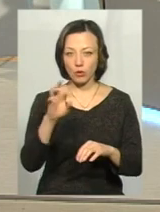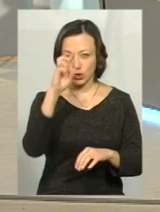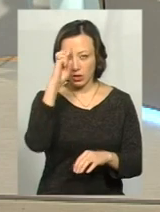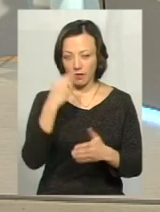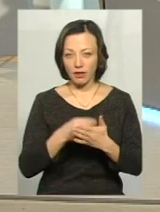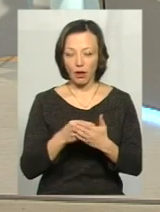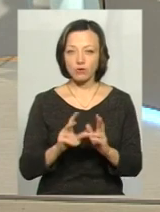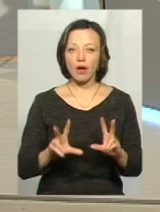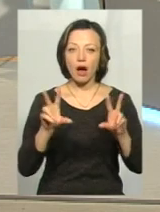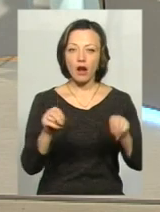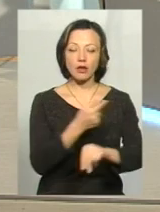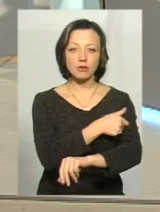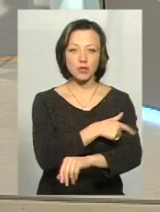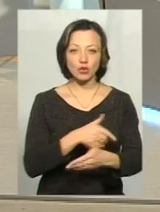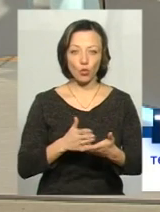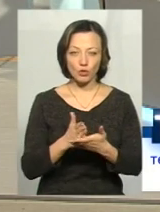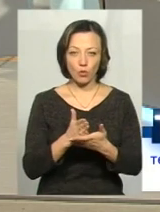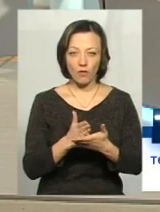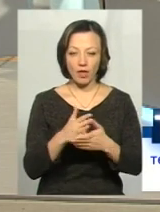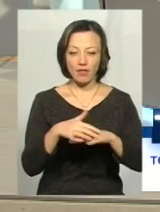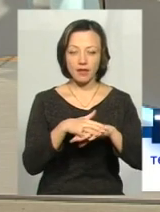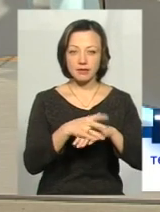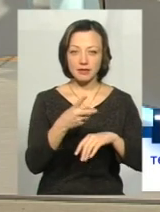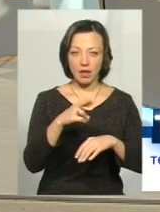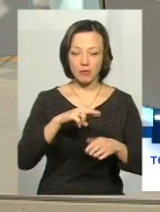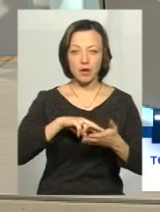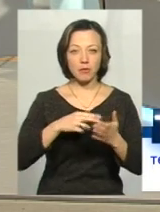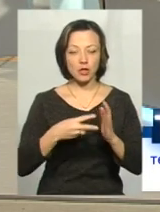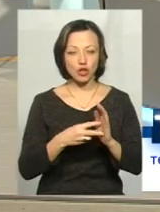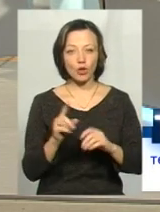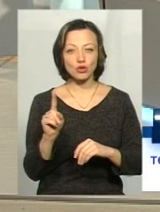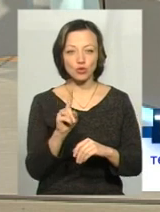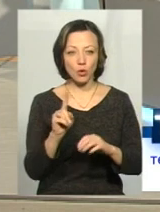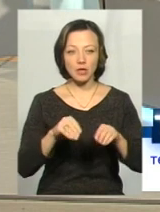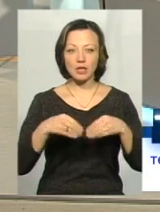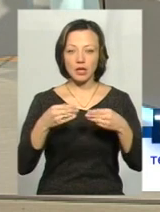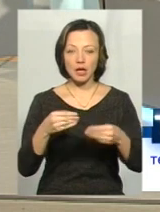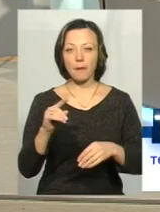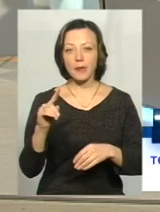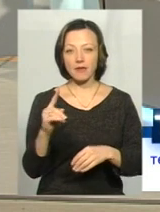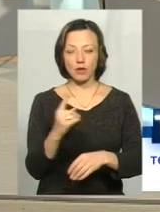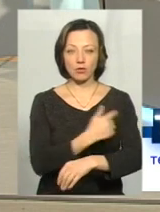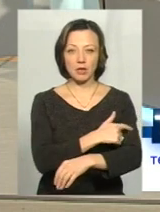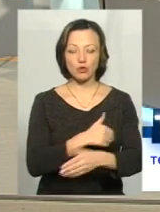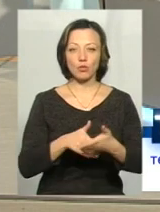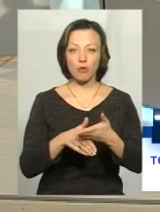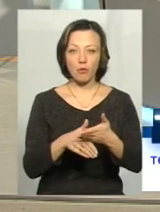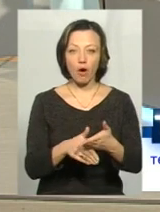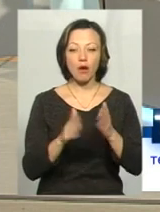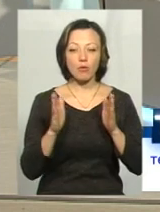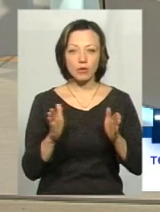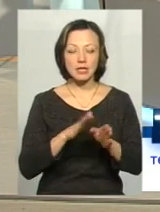фінансові гарантії медичного обслуговування населення, який передбачає, що надання первинної медичної допомоги буде